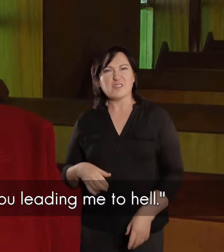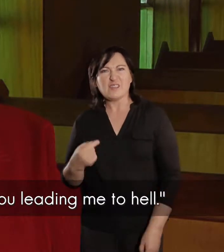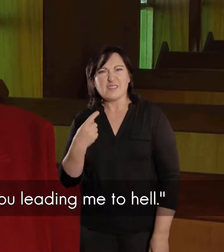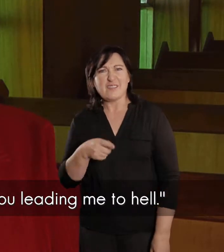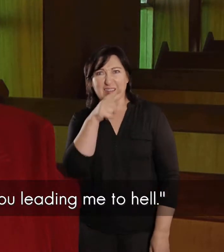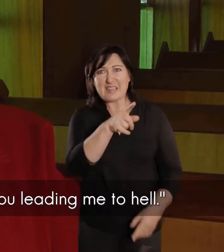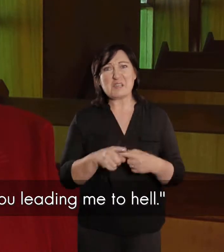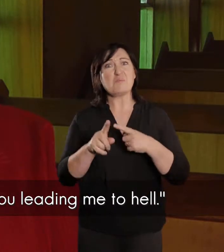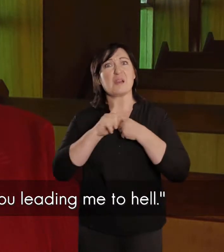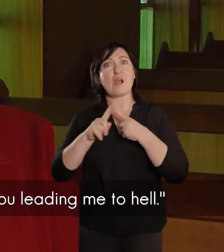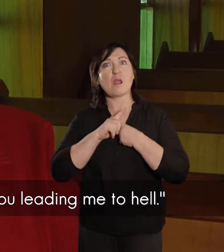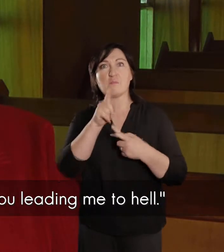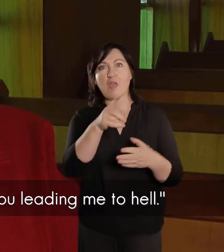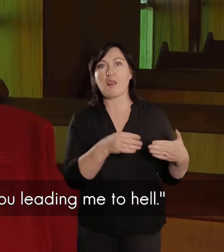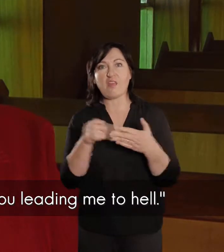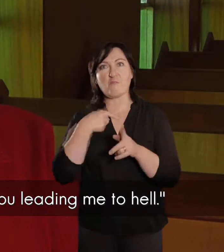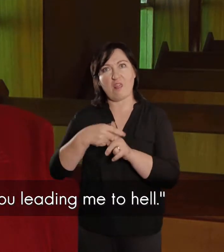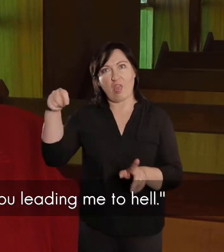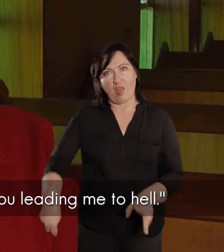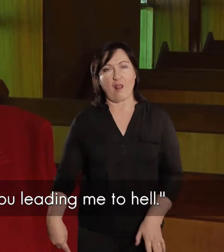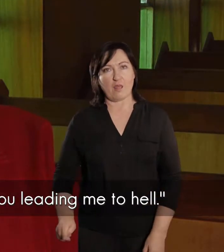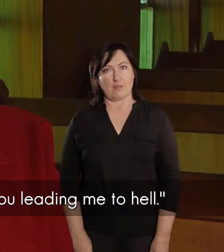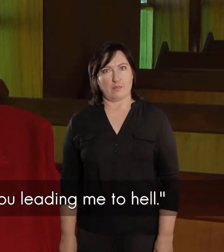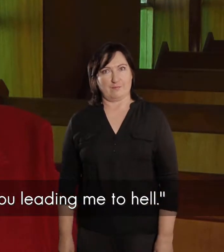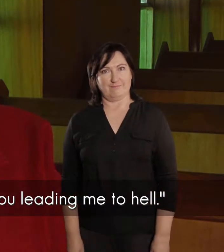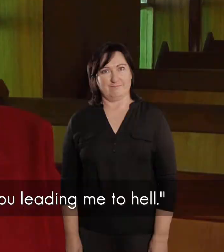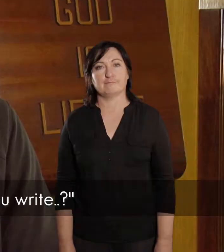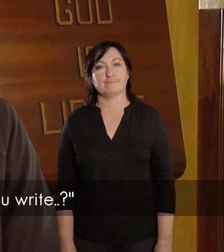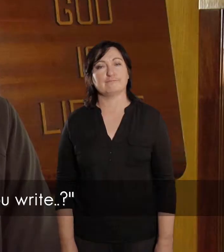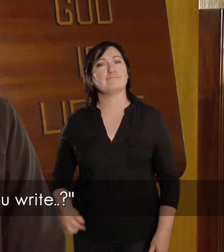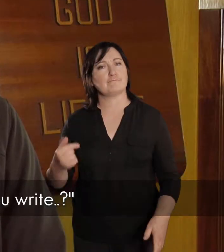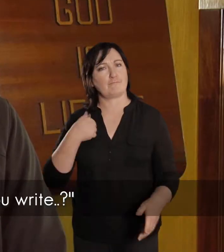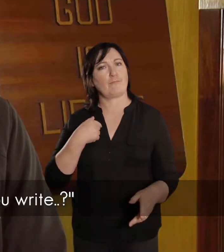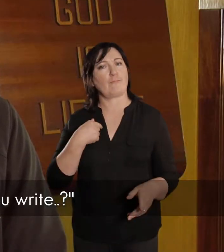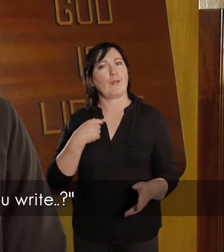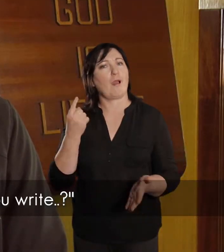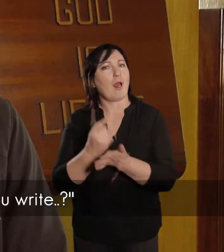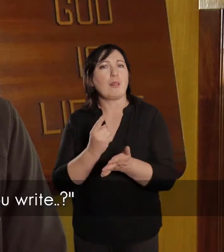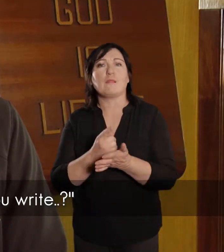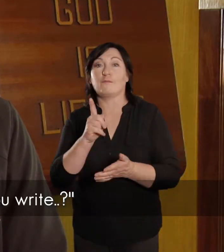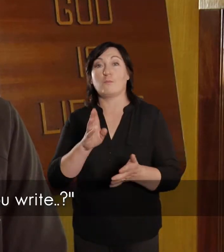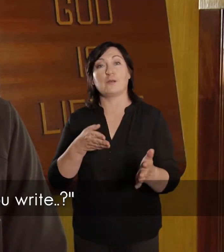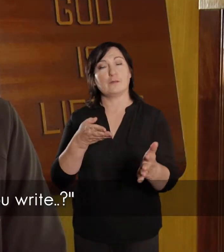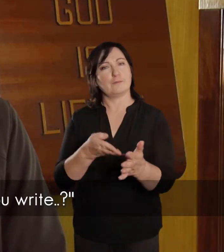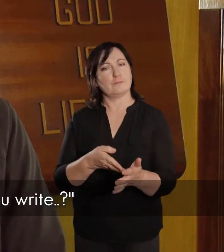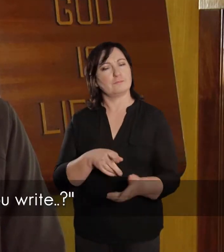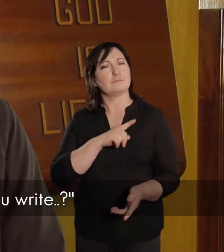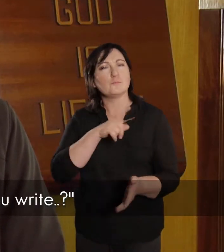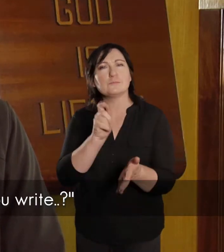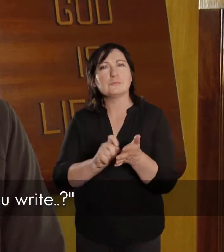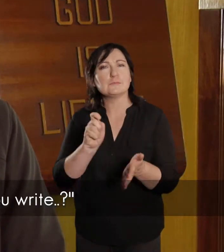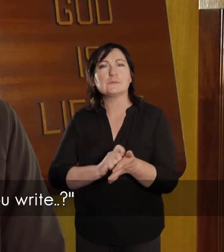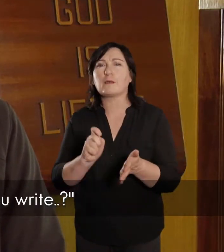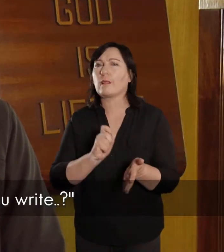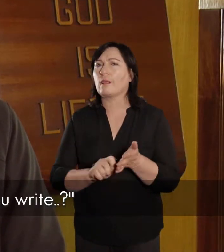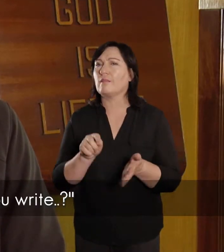ek, wie jy is een prerikant, maar jy luie me nie, jylle. en ek het hom altyd ook gevraag, hoe kom, hoe kom